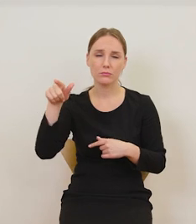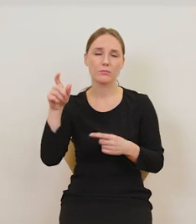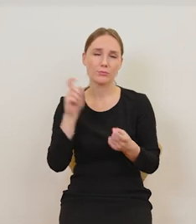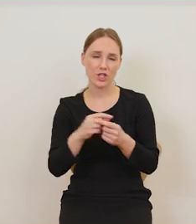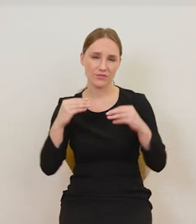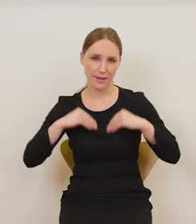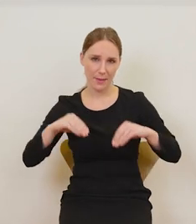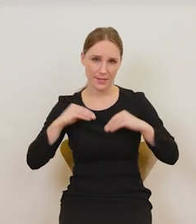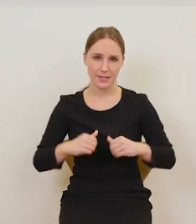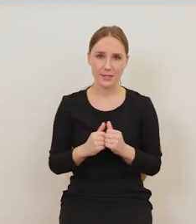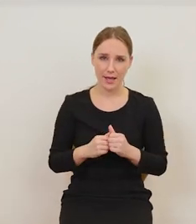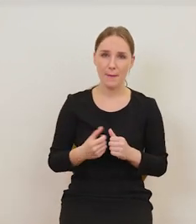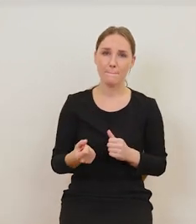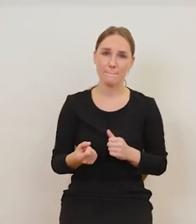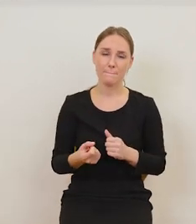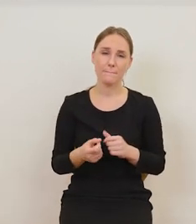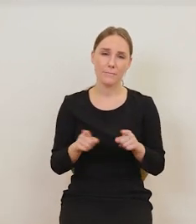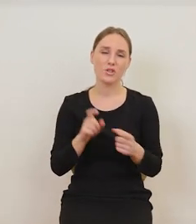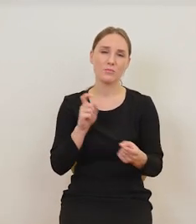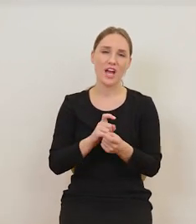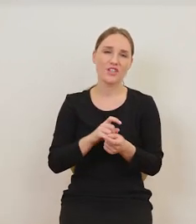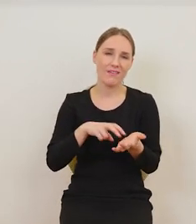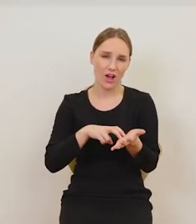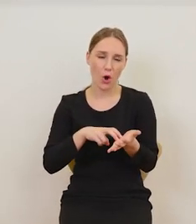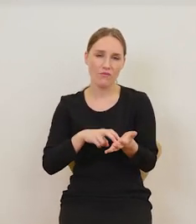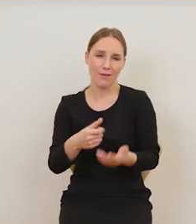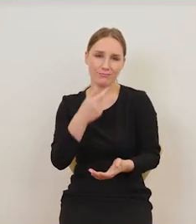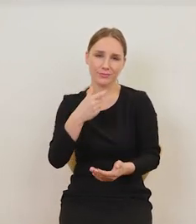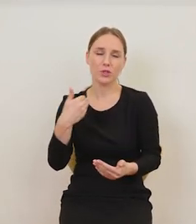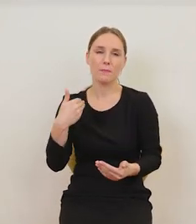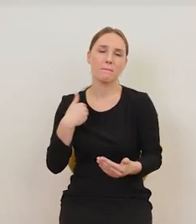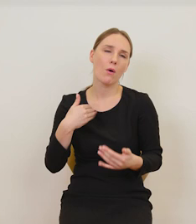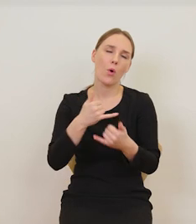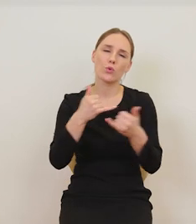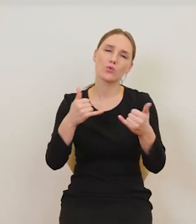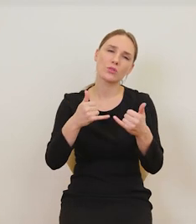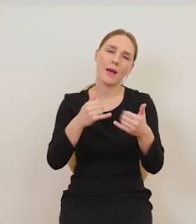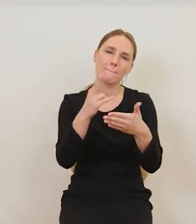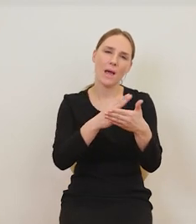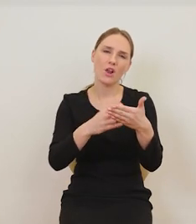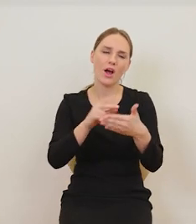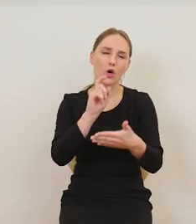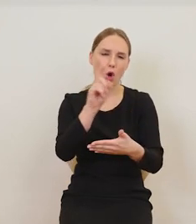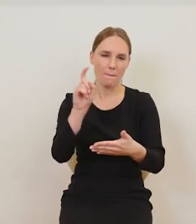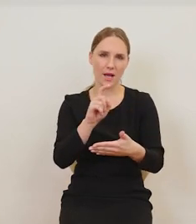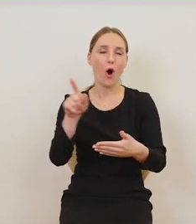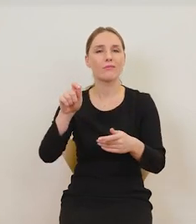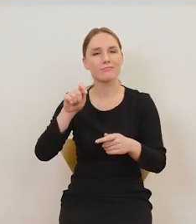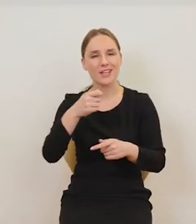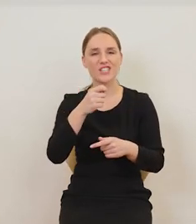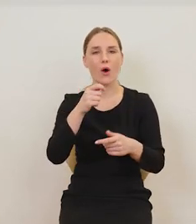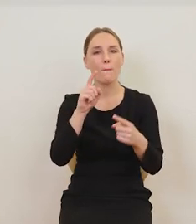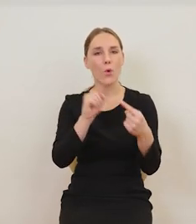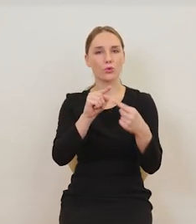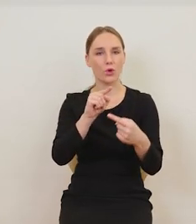antydepresantu przeciwlękowego malował takie właściwie obrazy kropkowane. Nazywał to punktowym